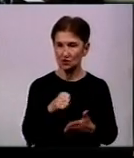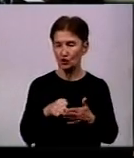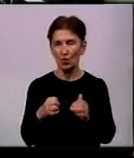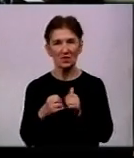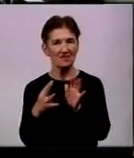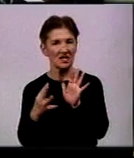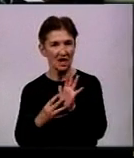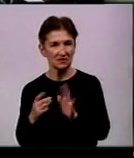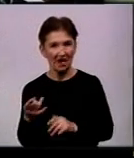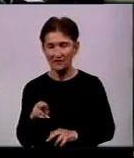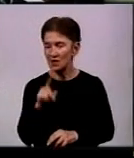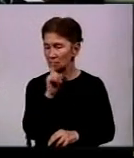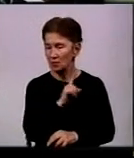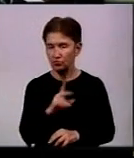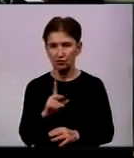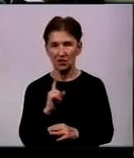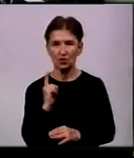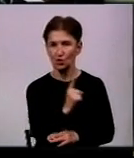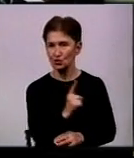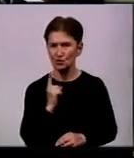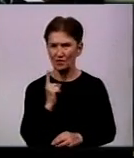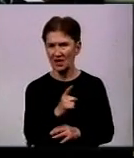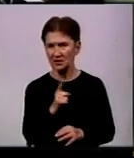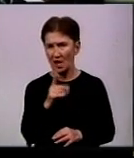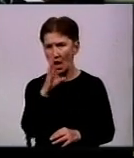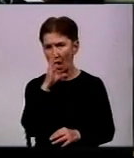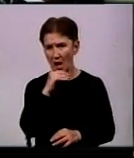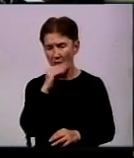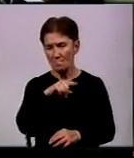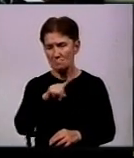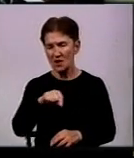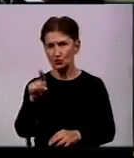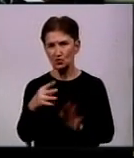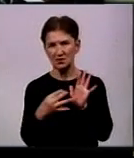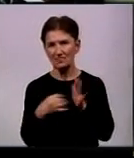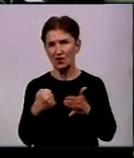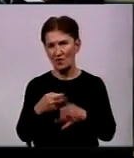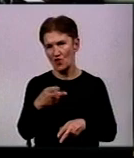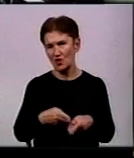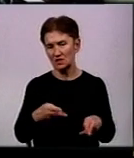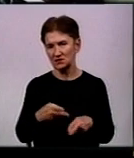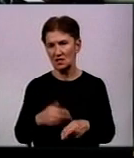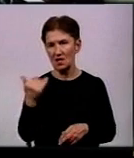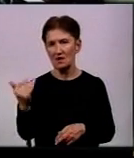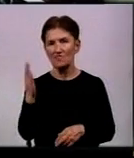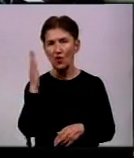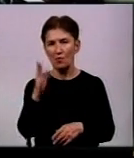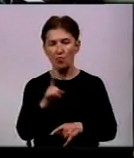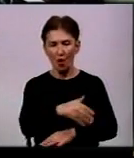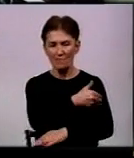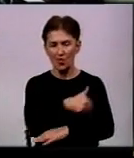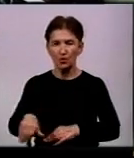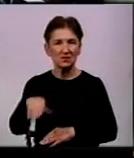травня не буде курсувати тролейбусний маршрут номер 9 до залізничного вокзалу. Його схема буде проходити по вулиці